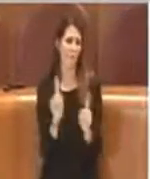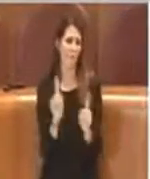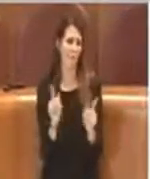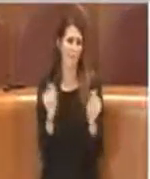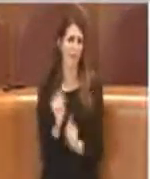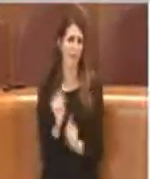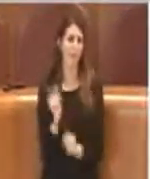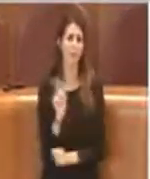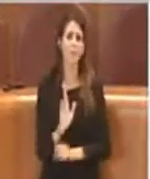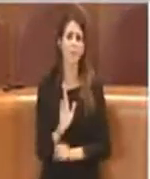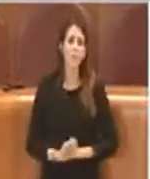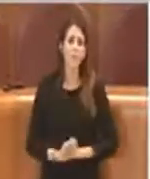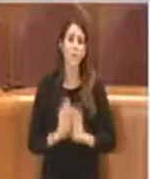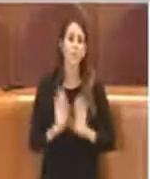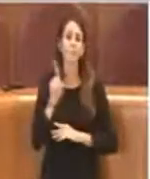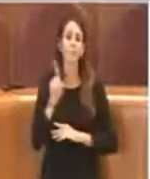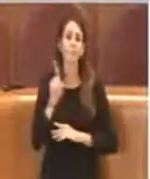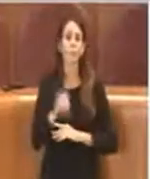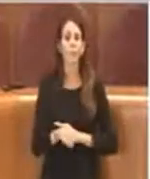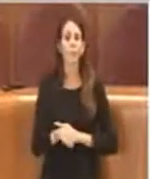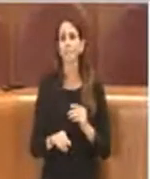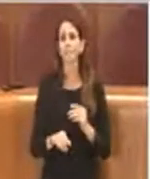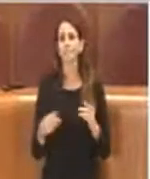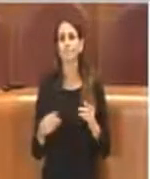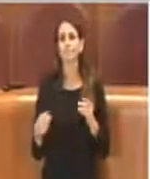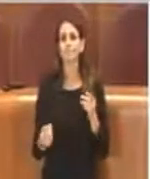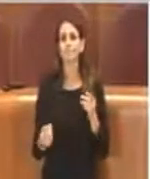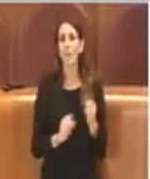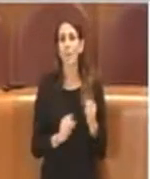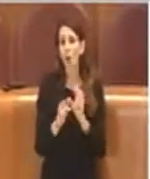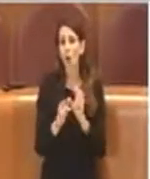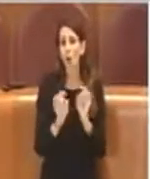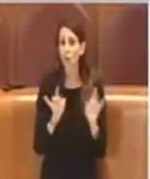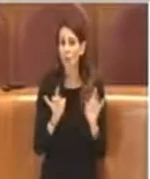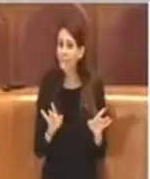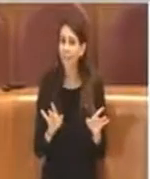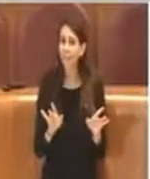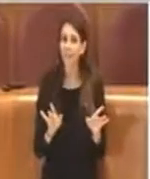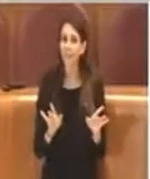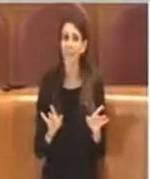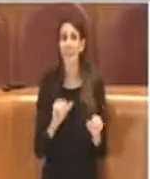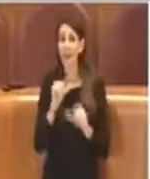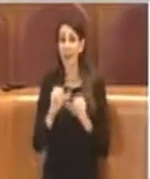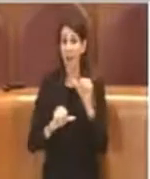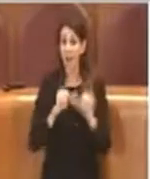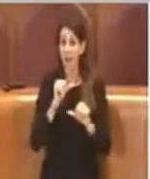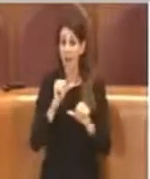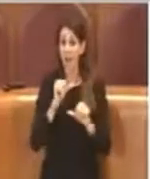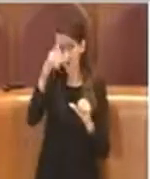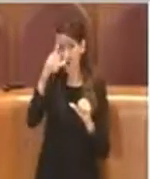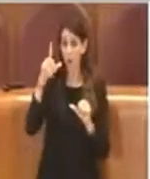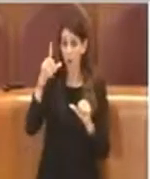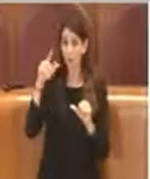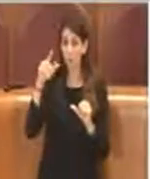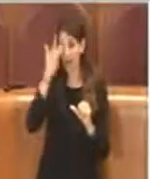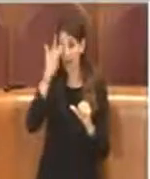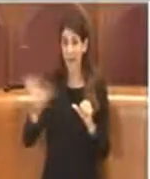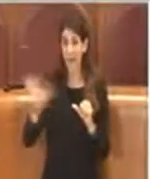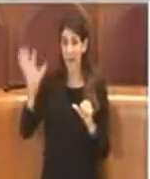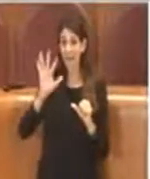'emergenza Covid non ha in qualche modo cambiato questa cultura, se così si può chiamare,